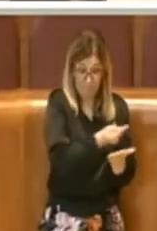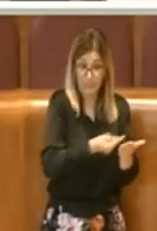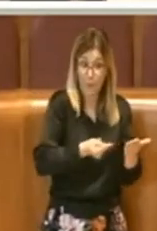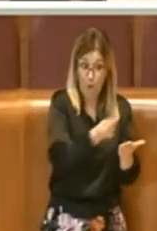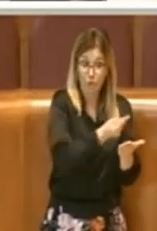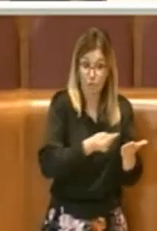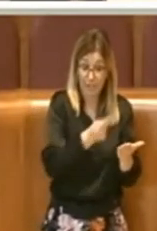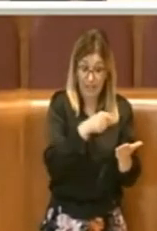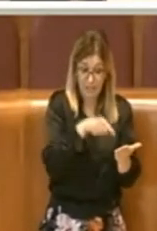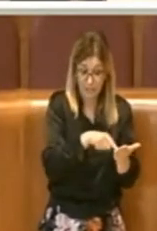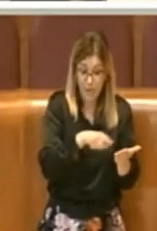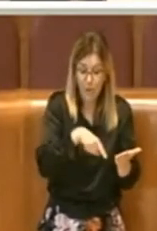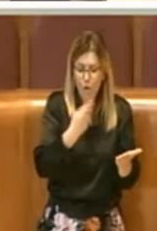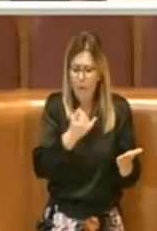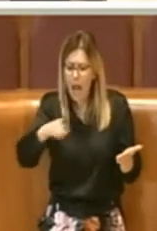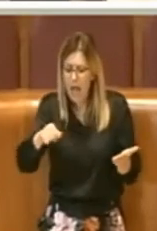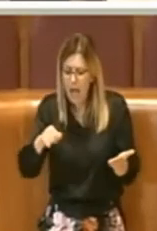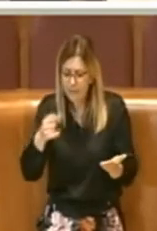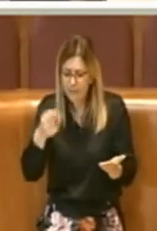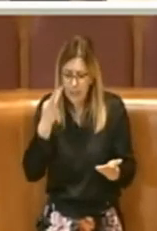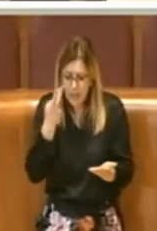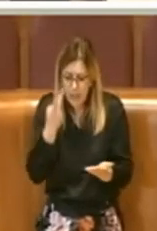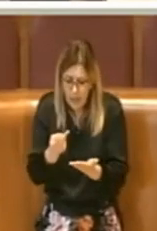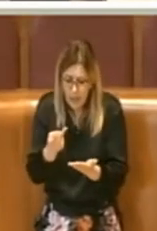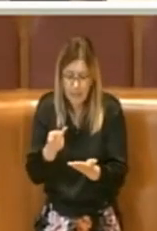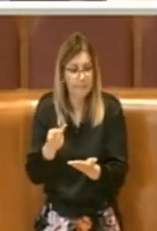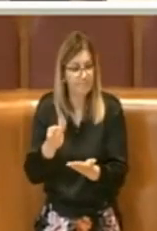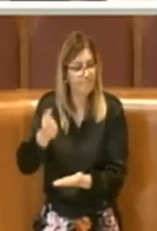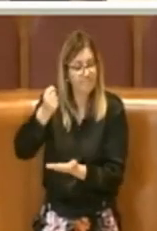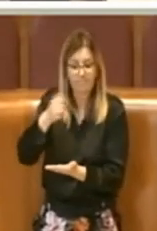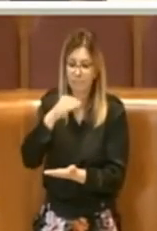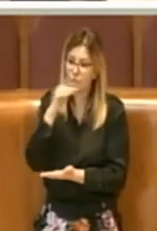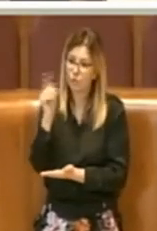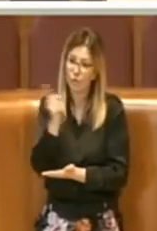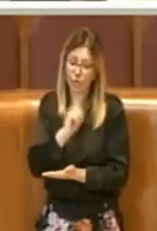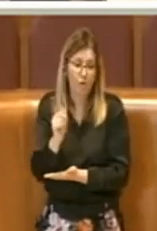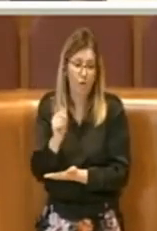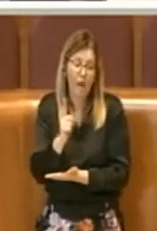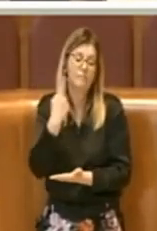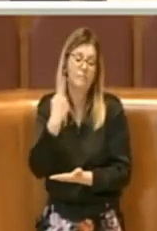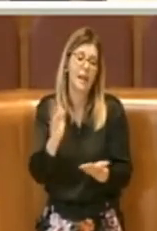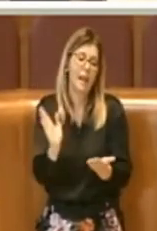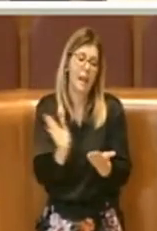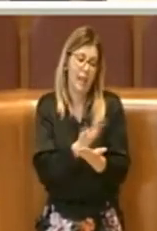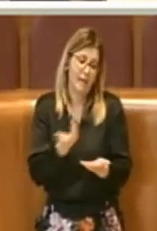definitiva si è dimostrato che i fondi non sarebbero stati sufficienti.